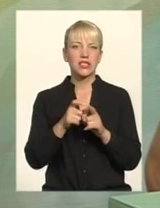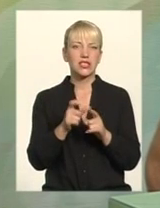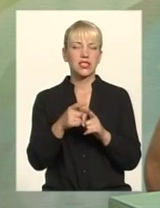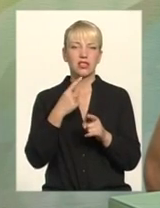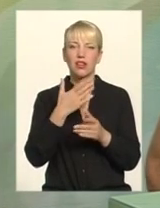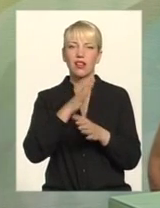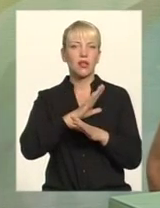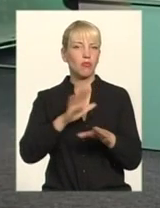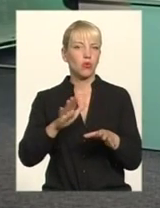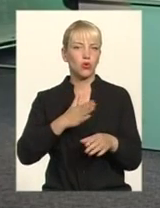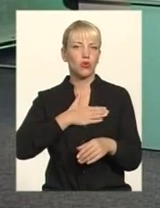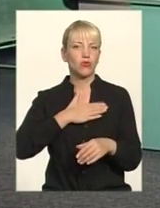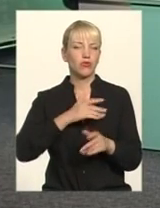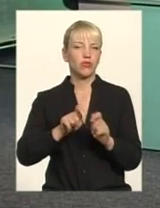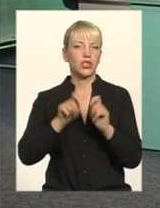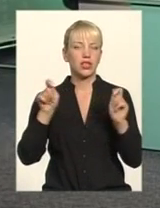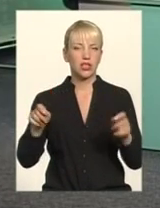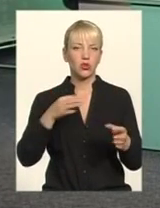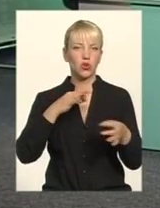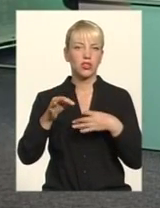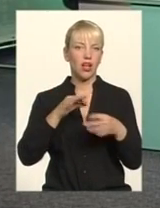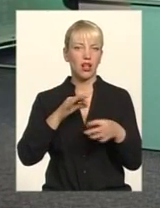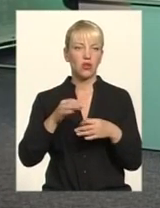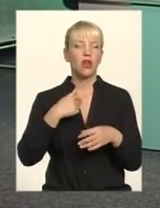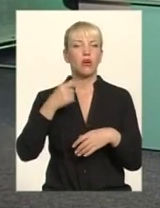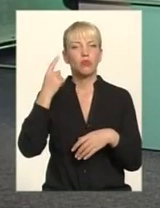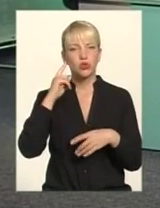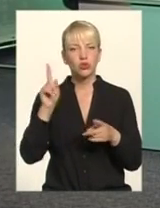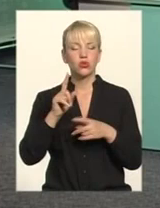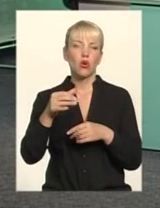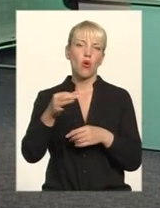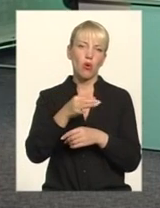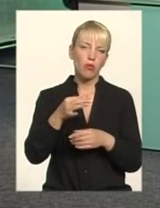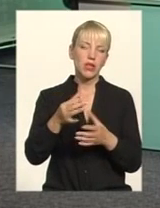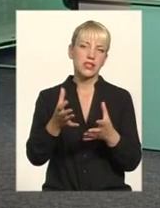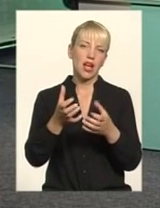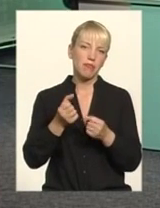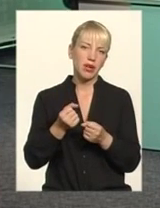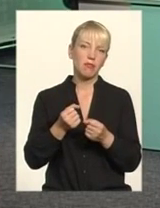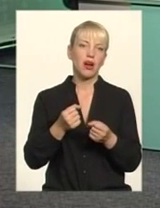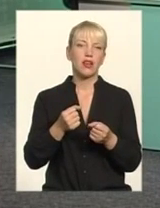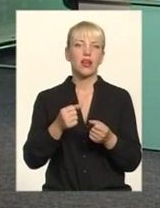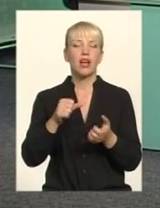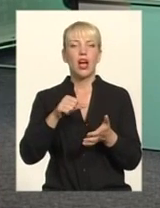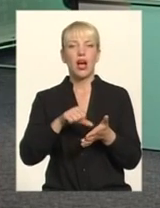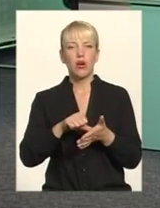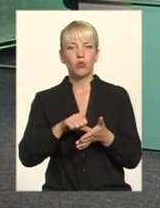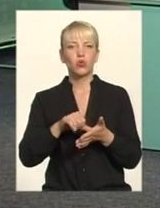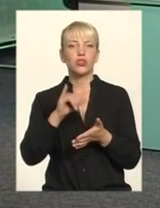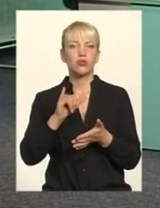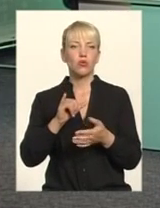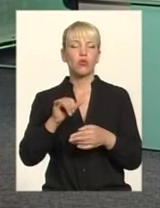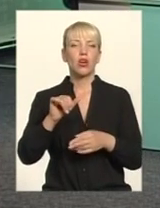відкрито такого діалогу Звичайно, ми почули про те, що область приймає активну участь в будівництві споруд захисних на Сході